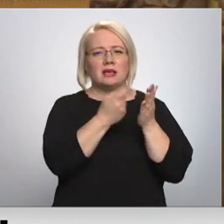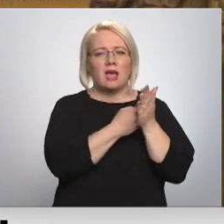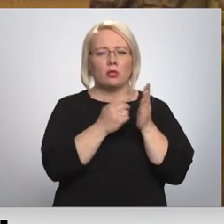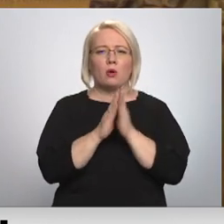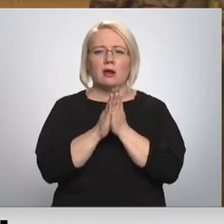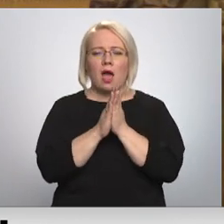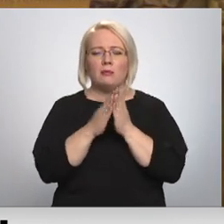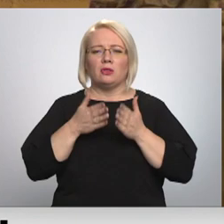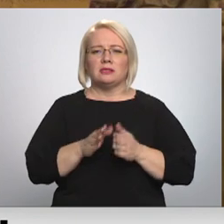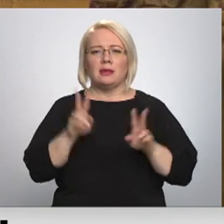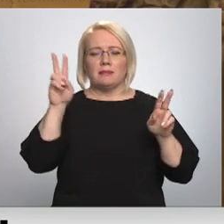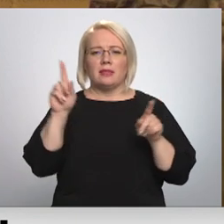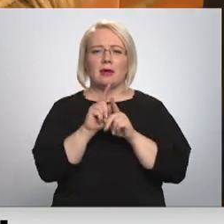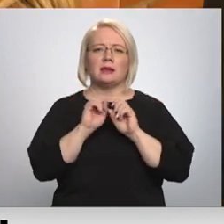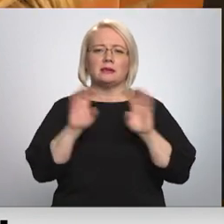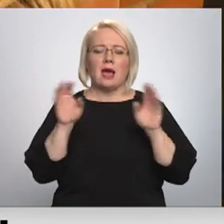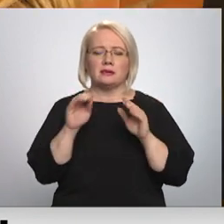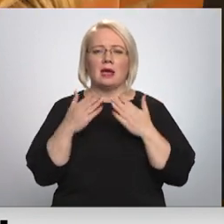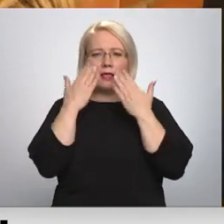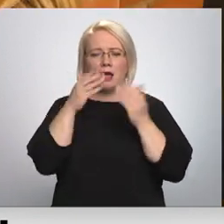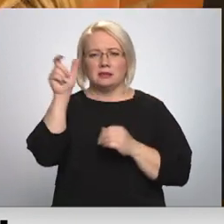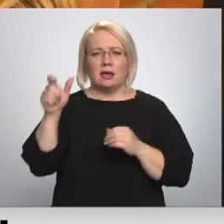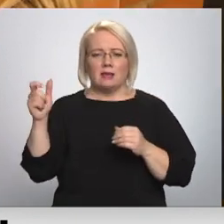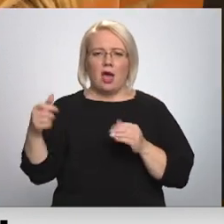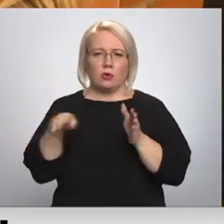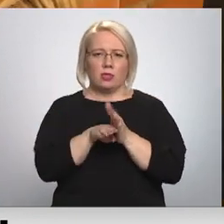dalījās arī lasītāja klubiņa dalībniecas. Ieva Benefeldalāns, Perševicis TV kurs.